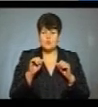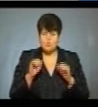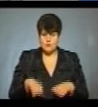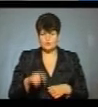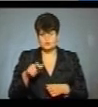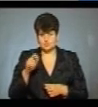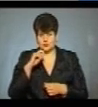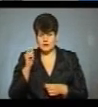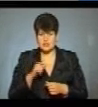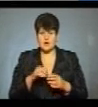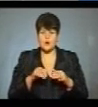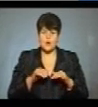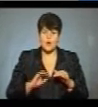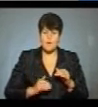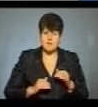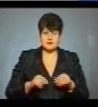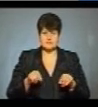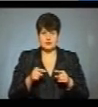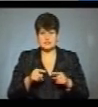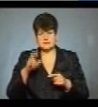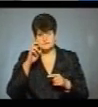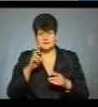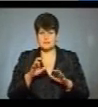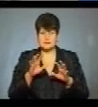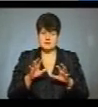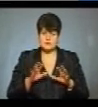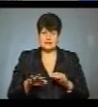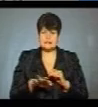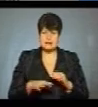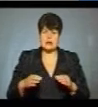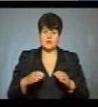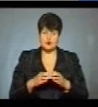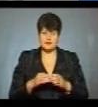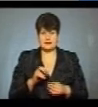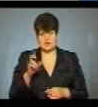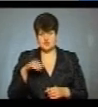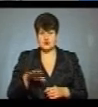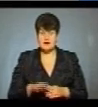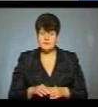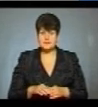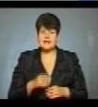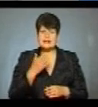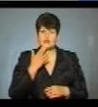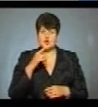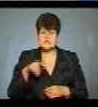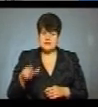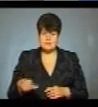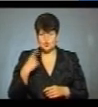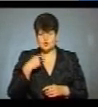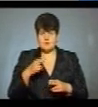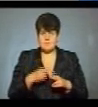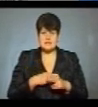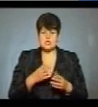України, компанії, засновані за вітчизняними законами, територіальні громади і сама держава. Іноземці та особи без